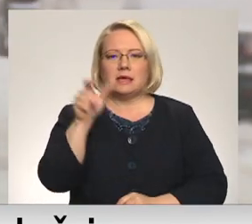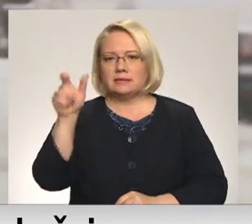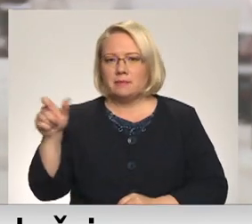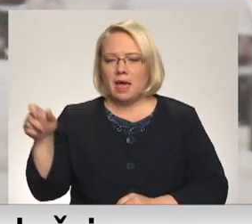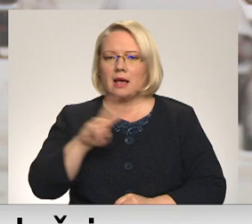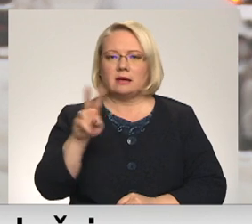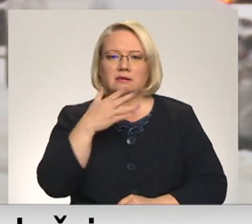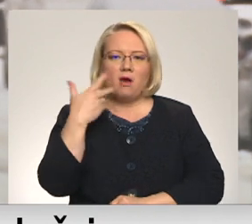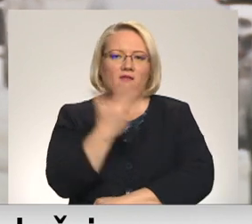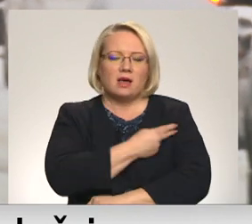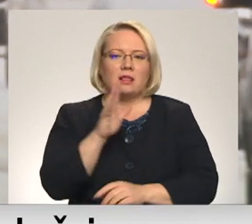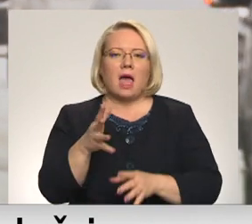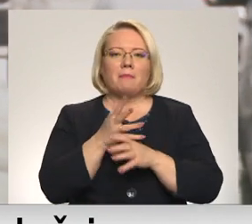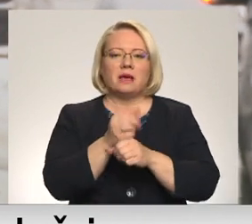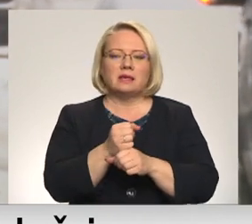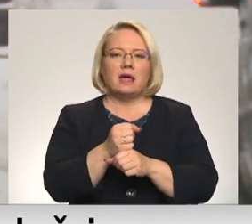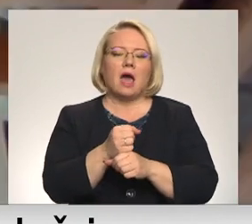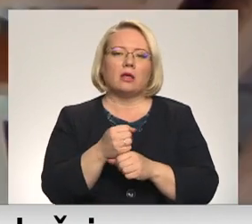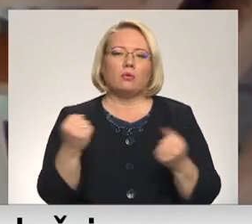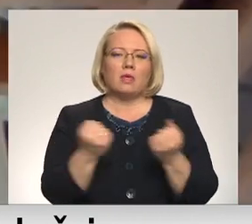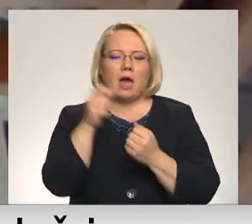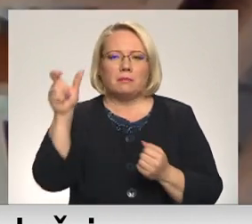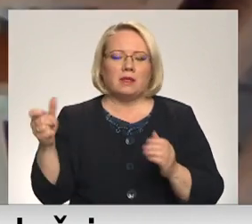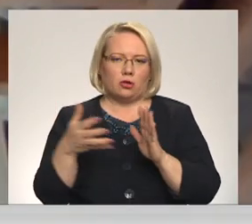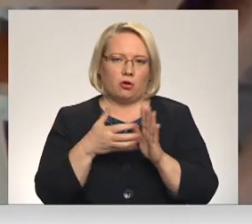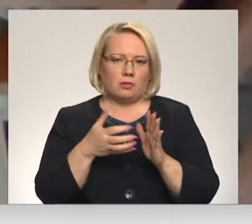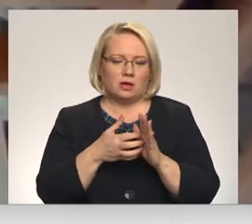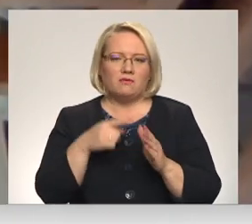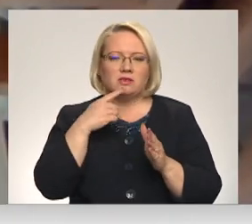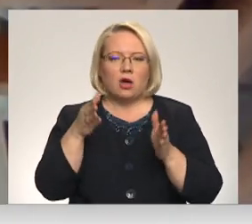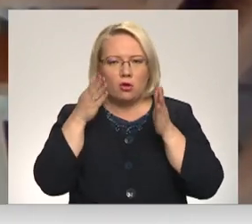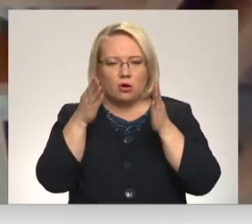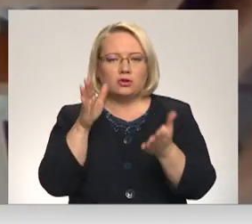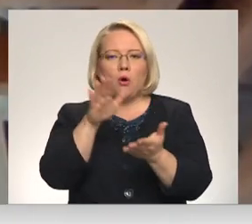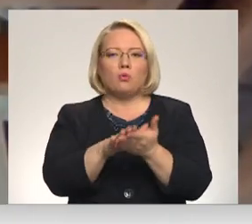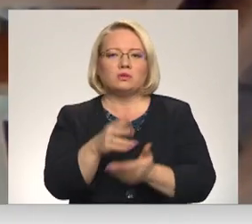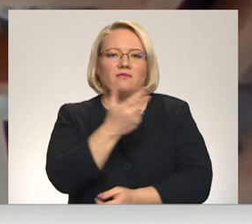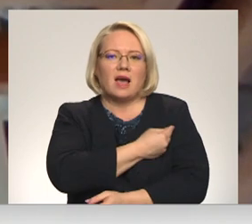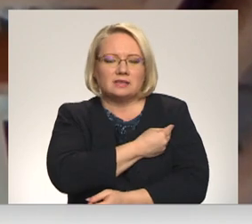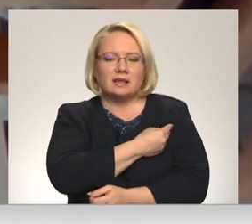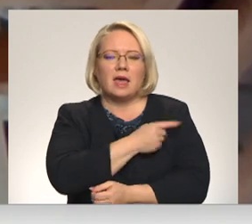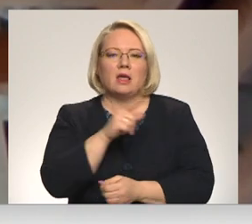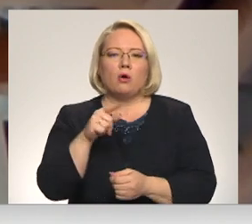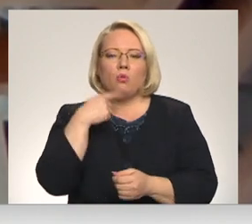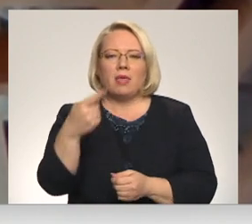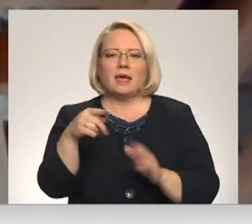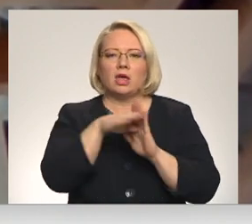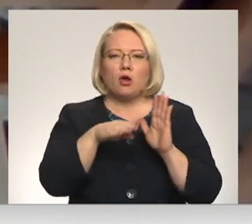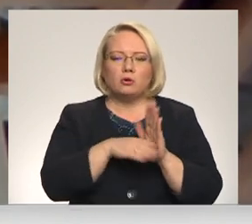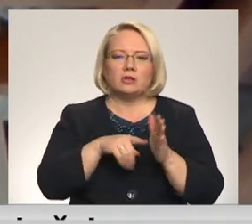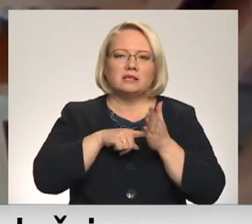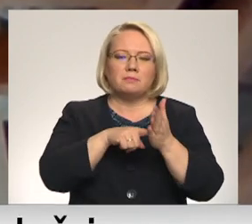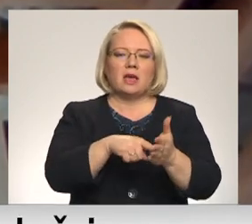mazinātu darbu roku trūkumu. Koncentrēties tikai uz vakcināciju, pastiprinot to ar ierobežojumiem, lai spiestu cilvēkus vakcinēties, nevis lai